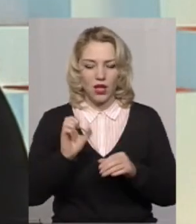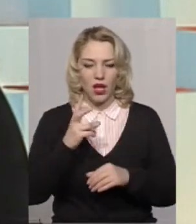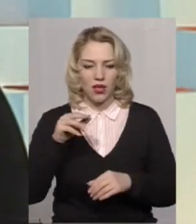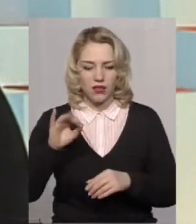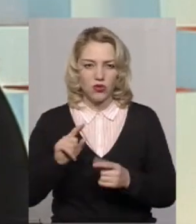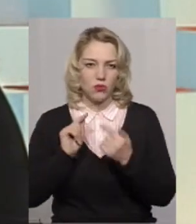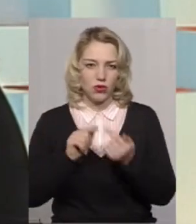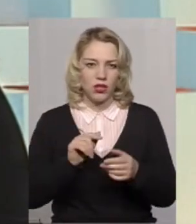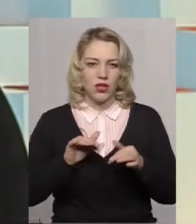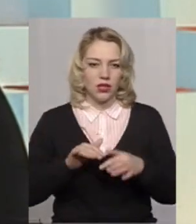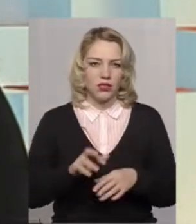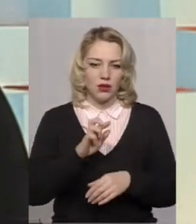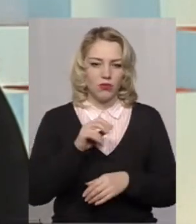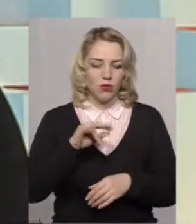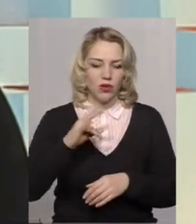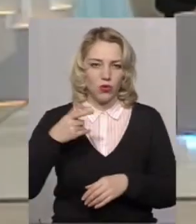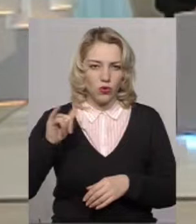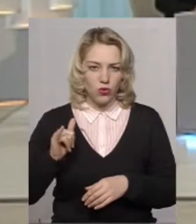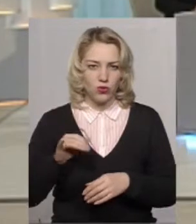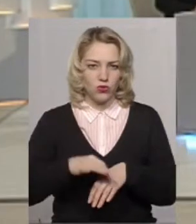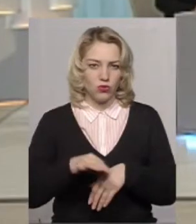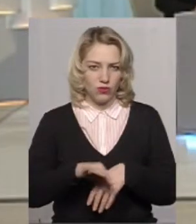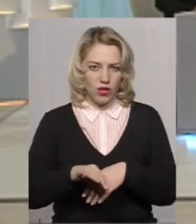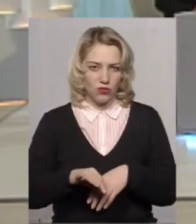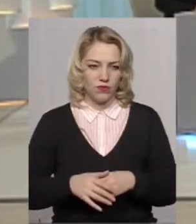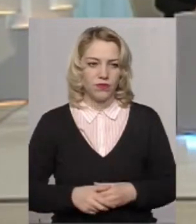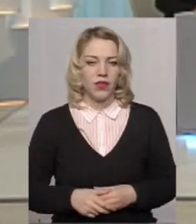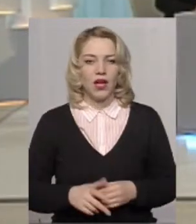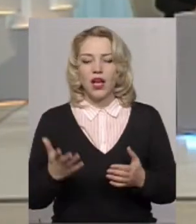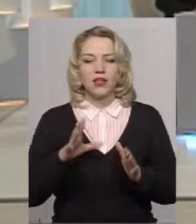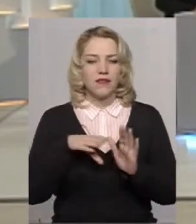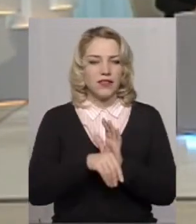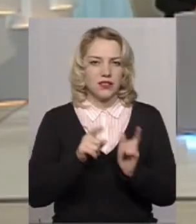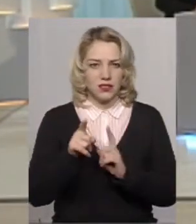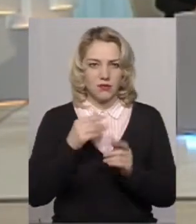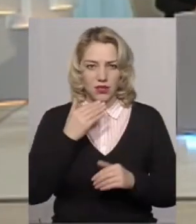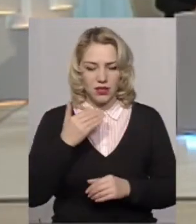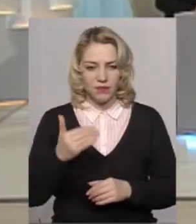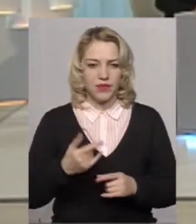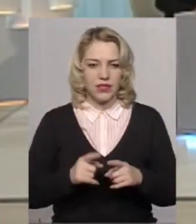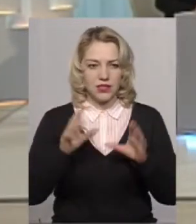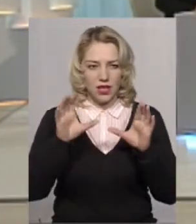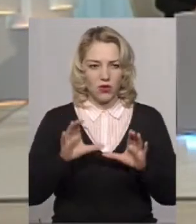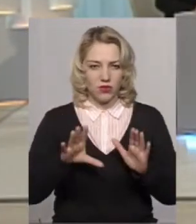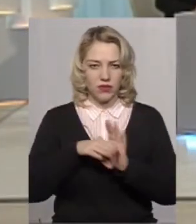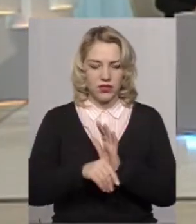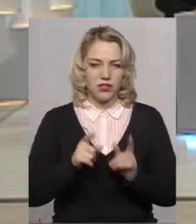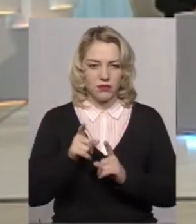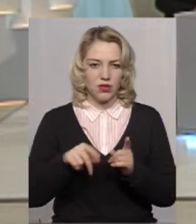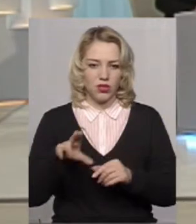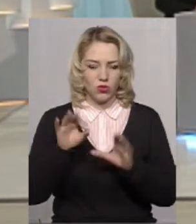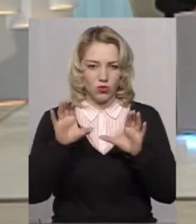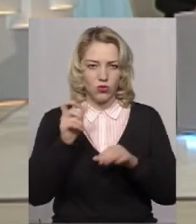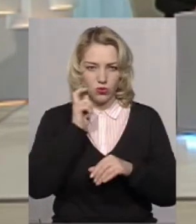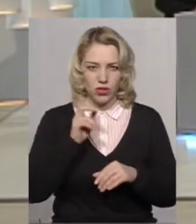протидії булінгу, цькувань. І які законодавчі акти внеслися? Даний закон вніс зміни до